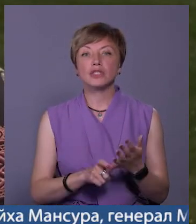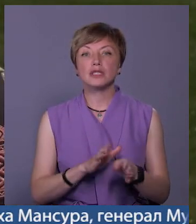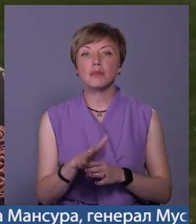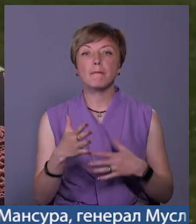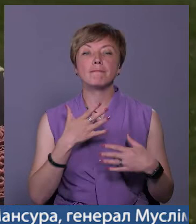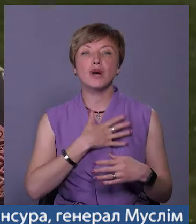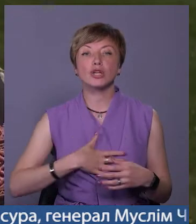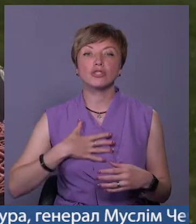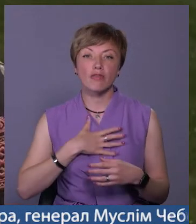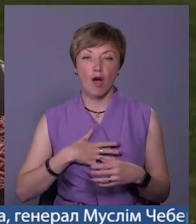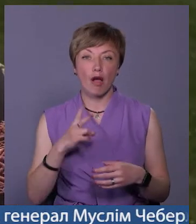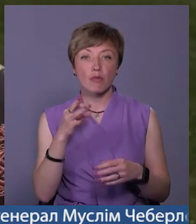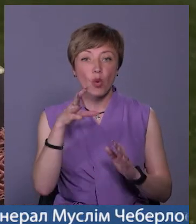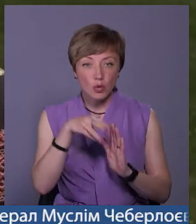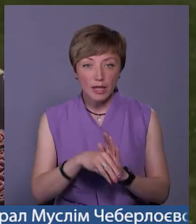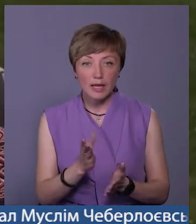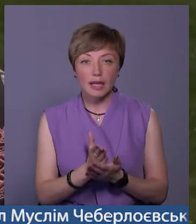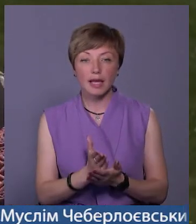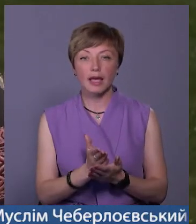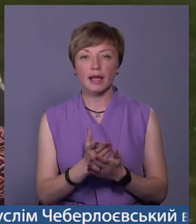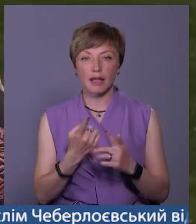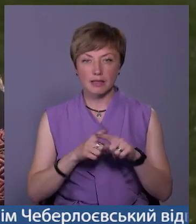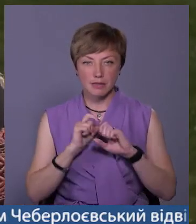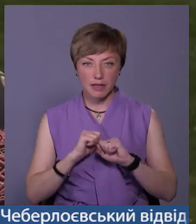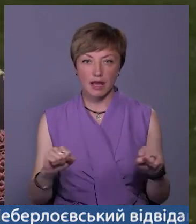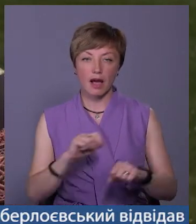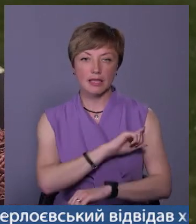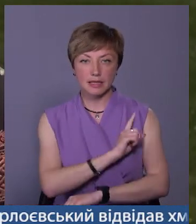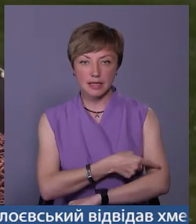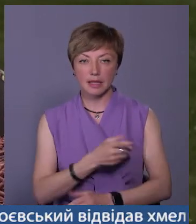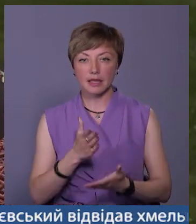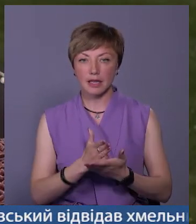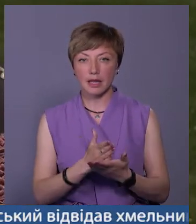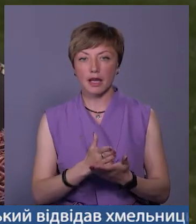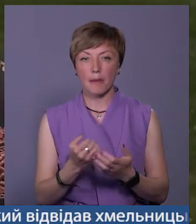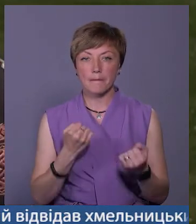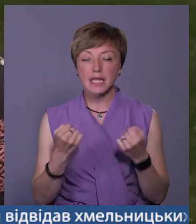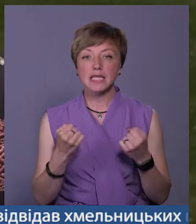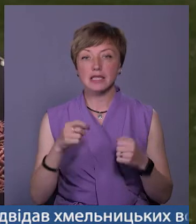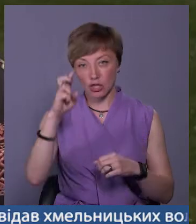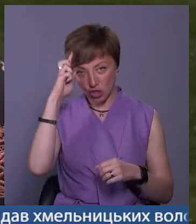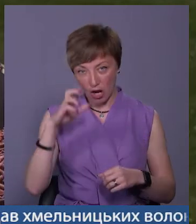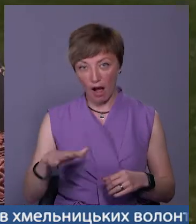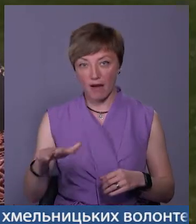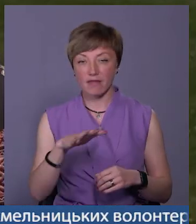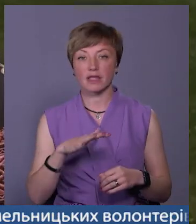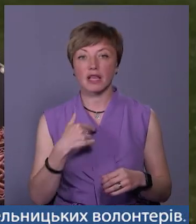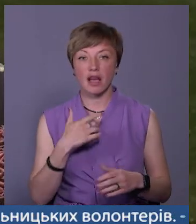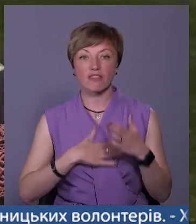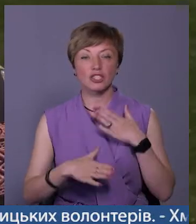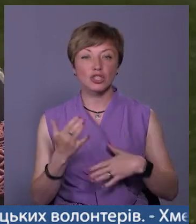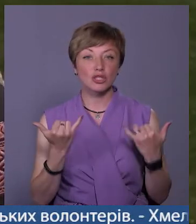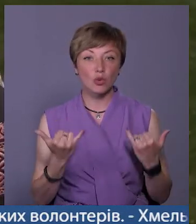переживаннями, але в них є та звитяга, є та сила, є та міць державна. Я тішена